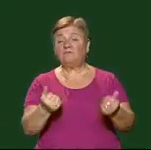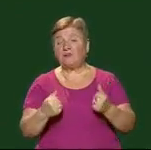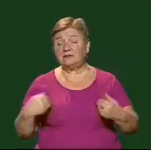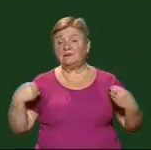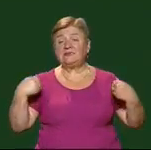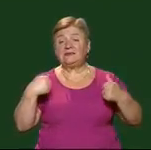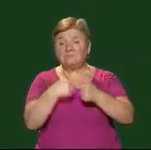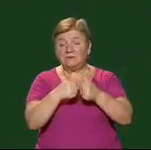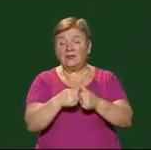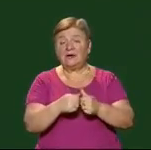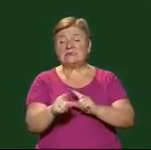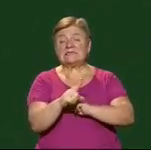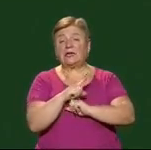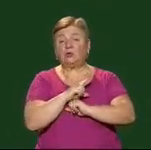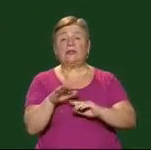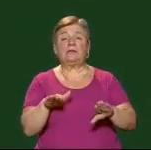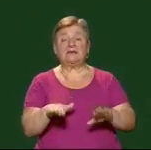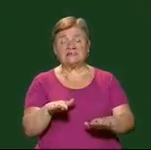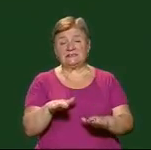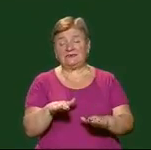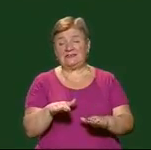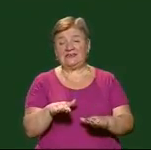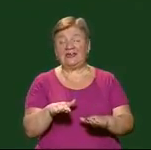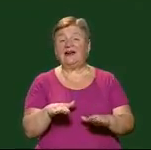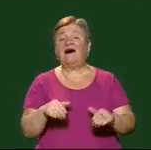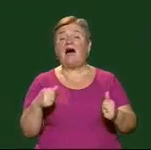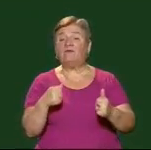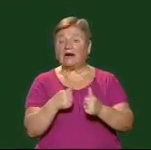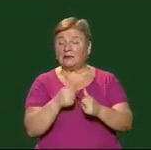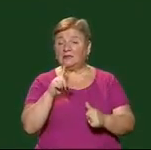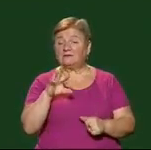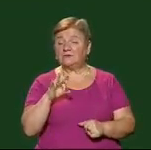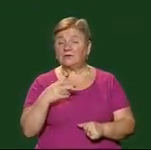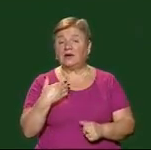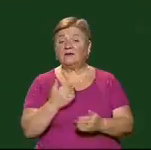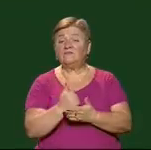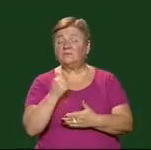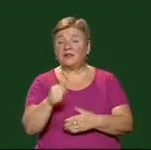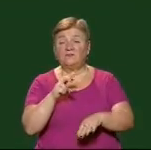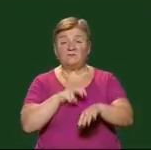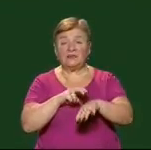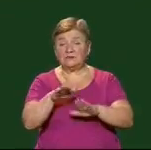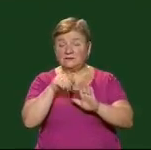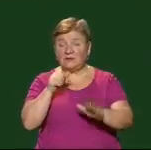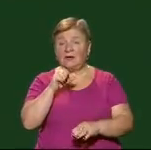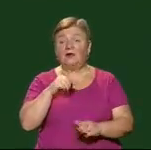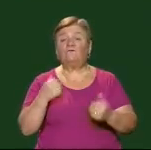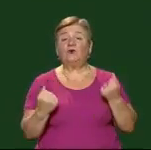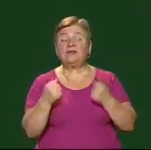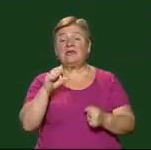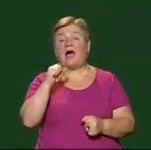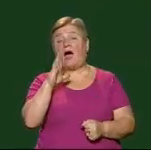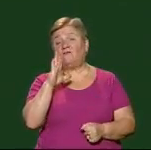тілесних ушкоджень загинула на місці аварії Обох водіїв освідчили За висновками лікаря водій Ауді